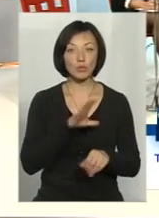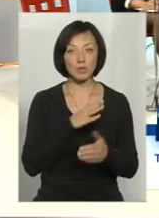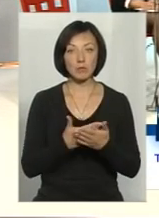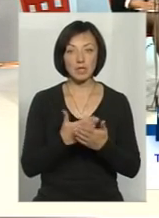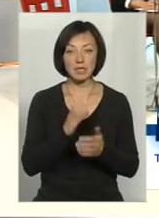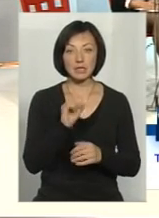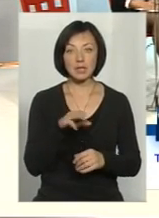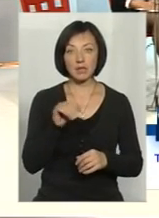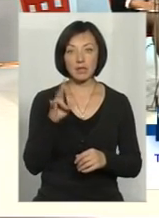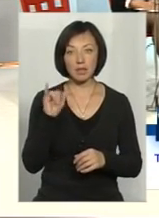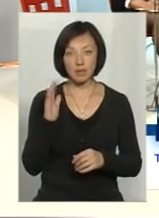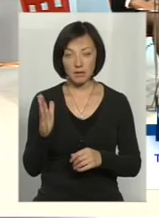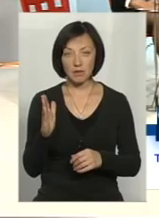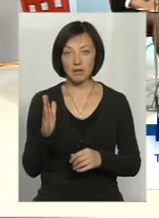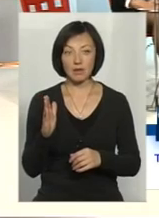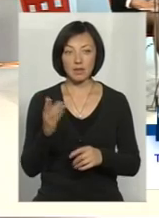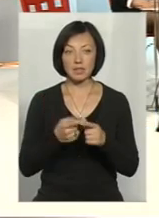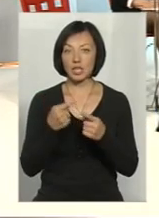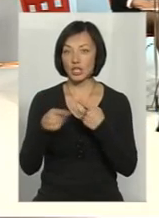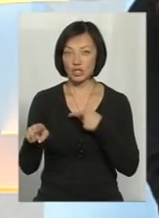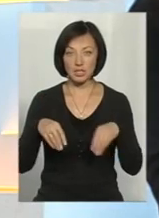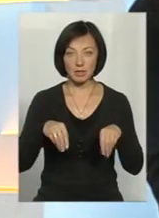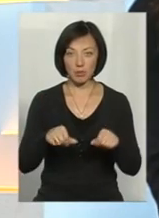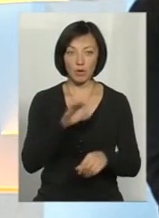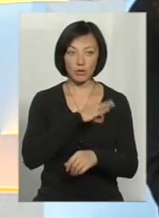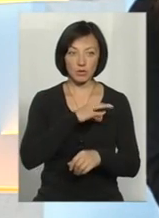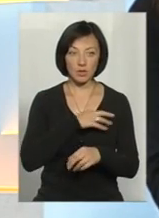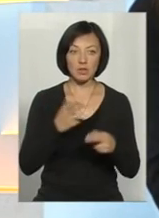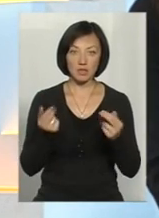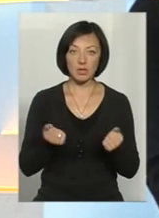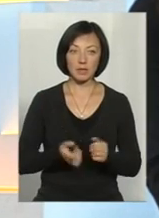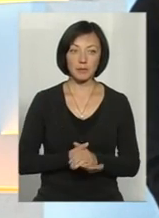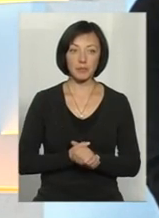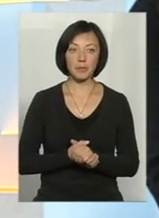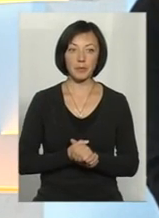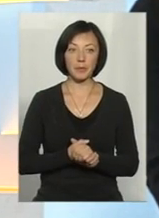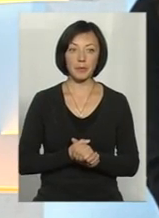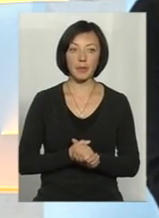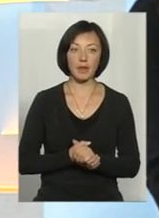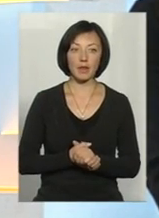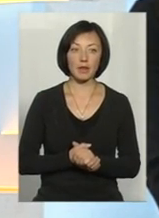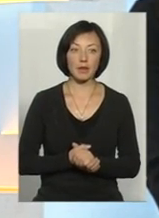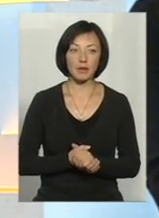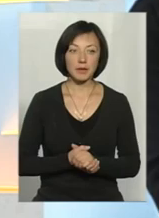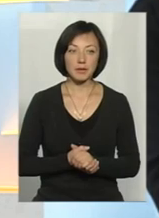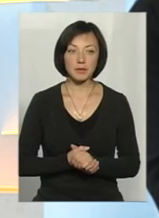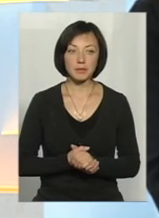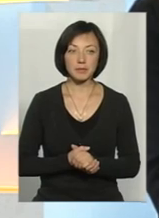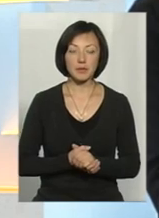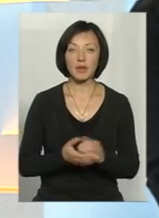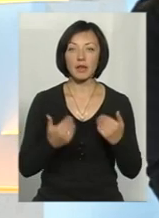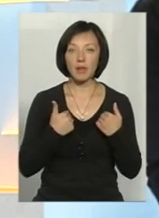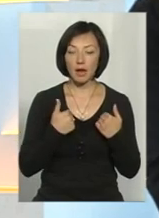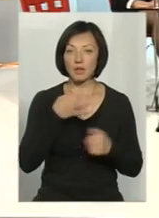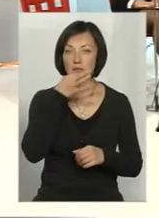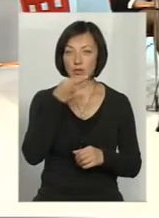прикладу, Сатанівська дача, це зовсім інший землекористувач, так? Інший землекористувач і бути під охороною саме землекористувача. Я зауважу,